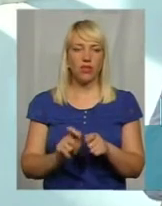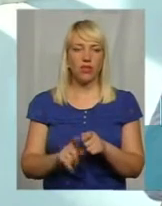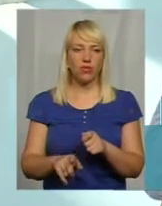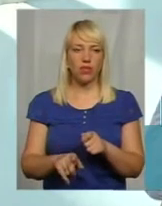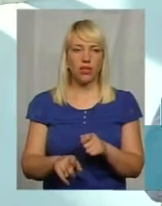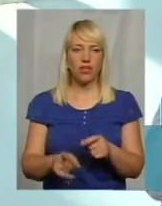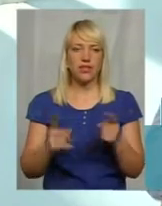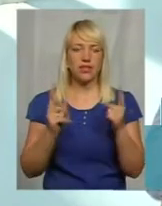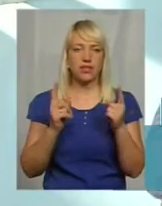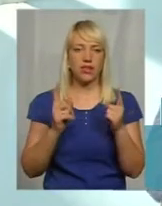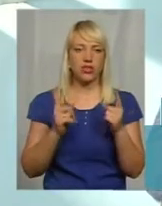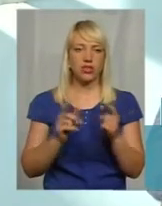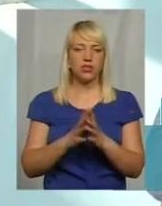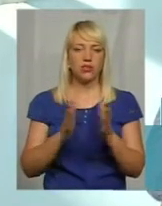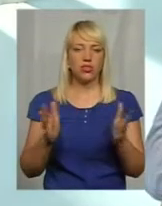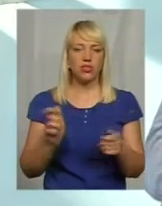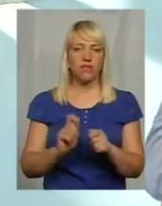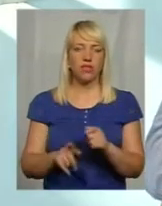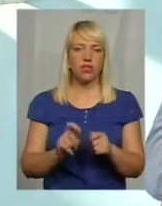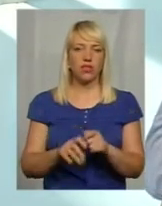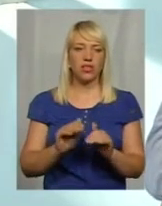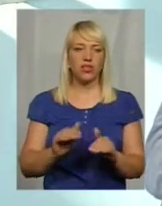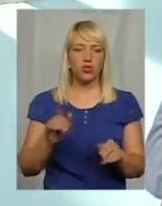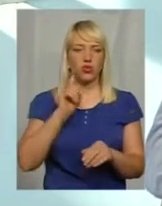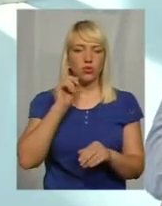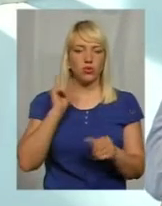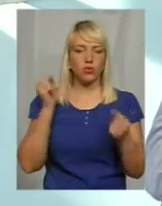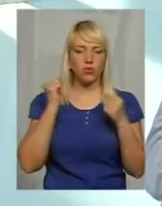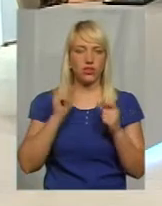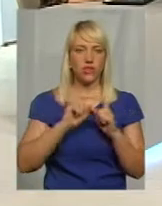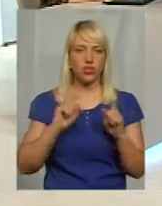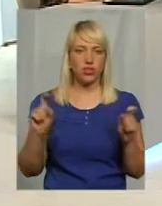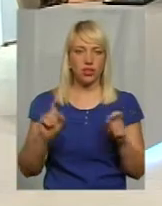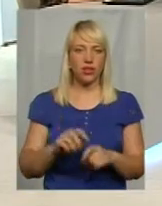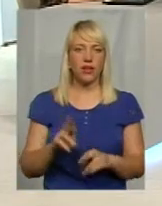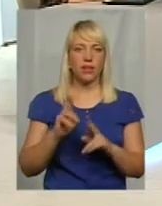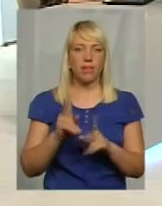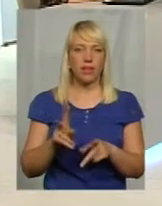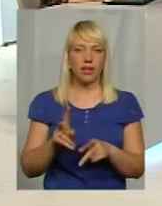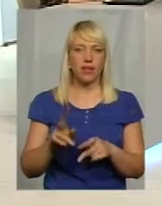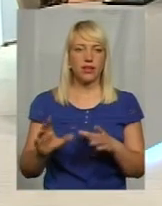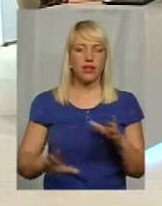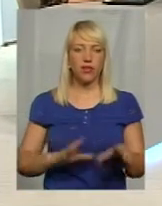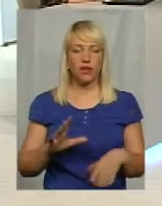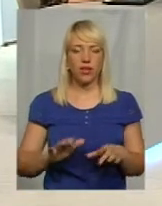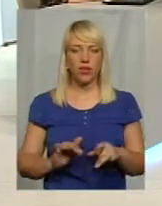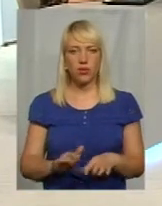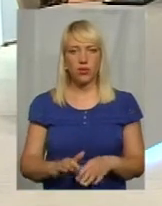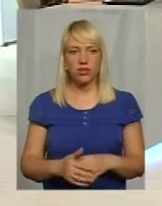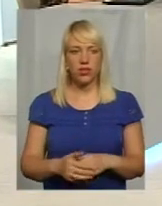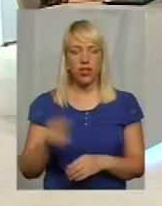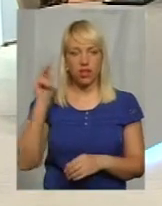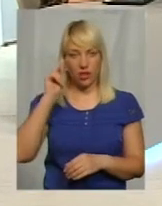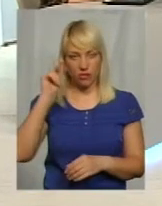значно збільшити фінансування дитячо-юнастських спортивних шкіл. Як тренувального процесу, навчально